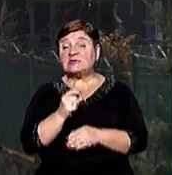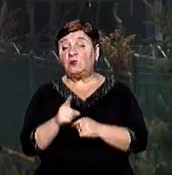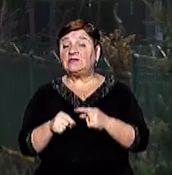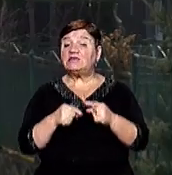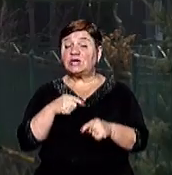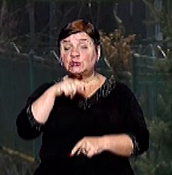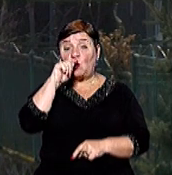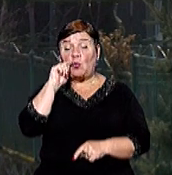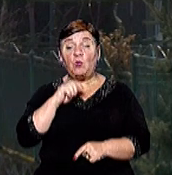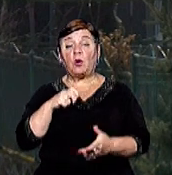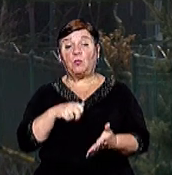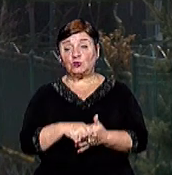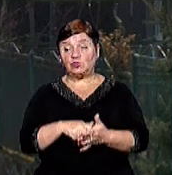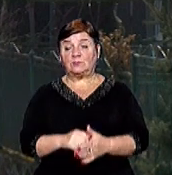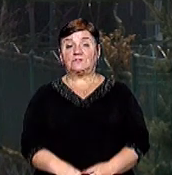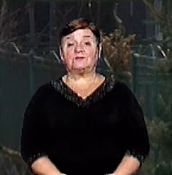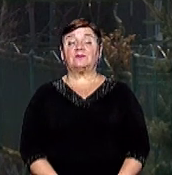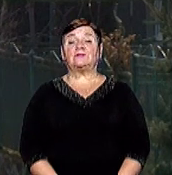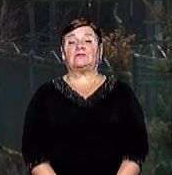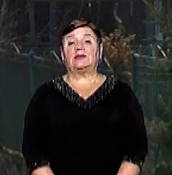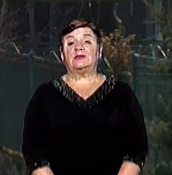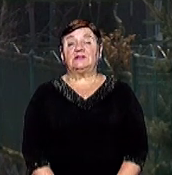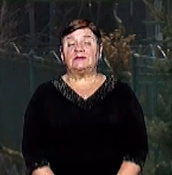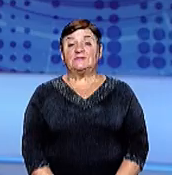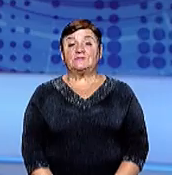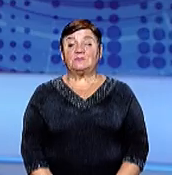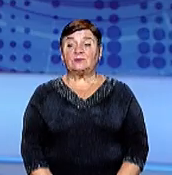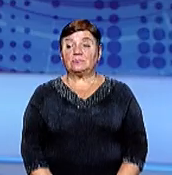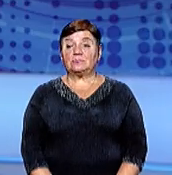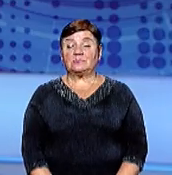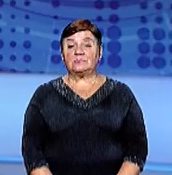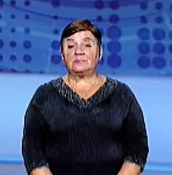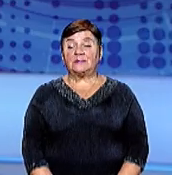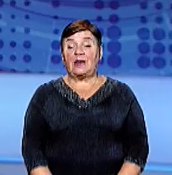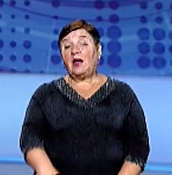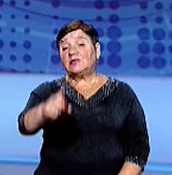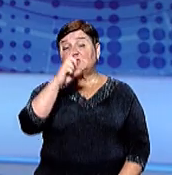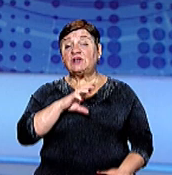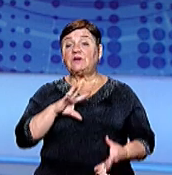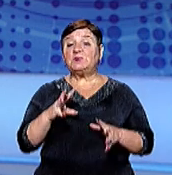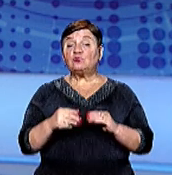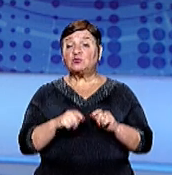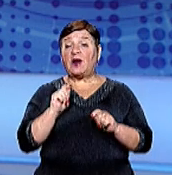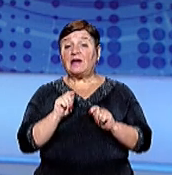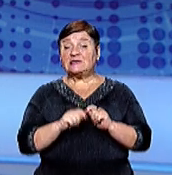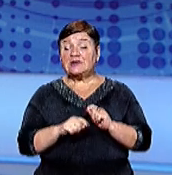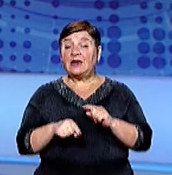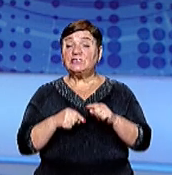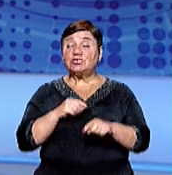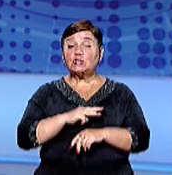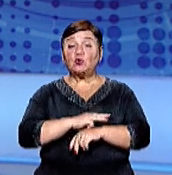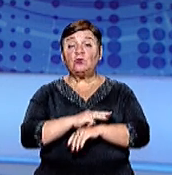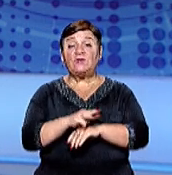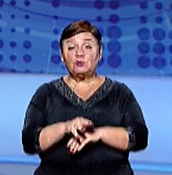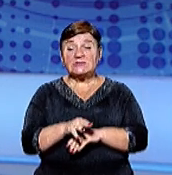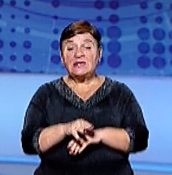через Укрпошту Оксана Ушакова, Іван Шимко, новини на Суспільному Державну підсумкову атестацію через коронавірус